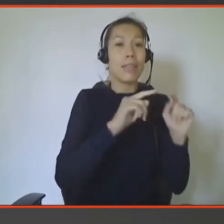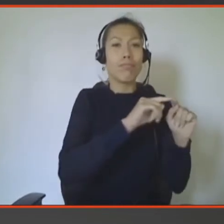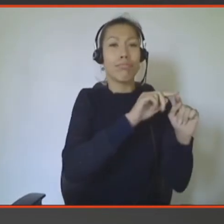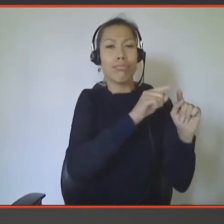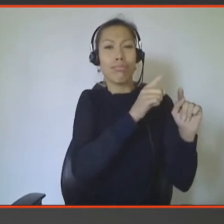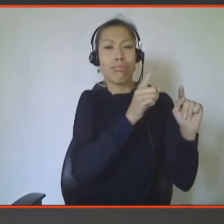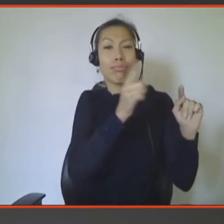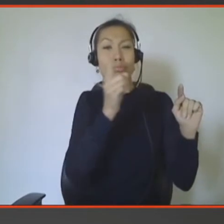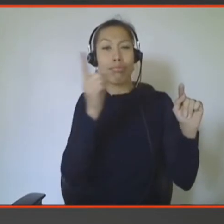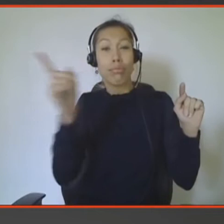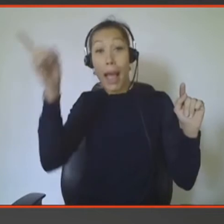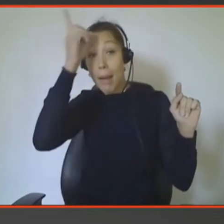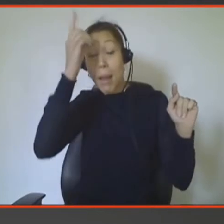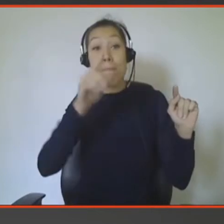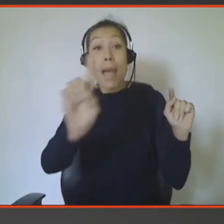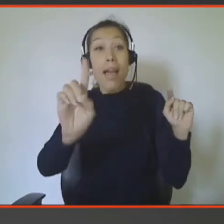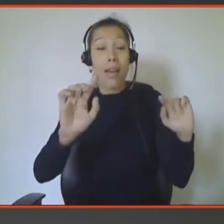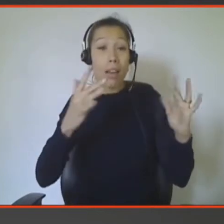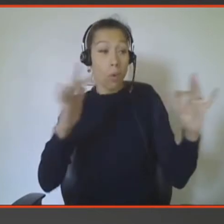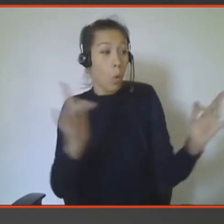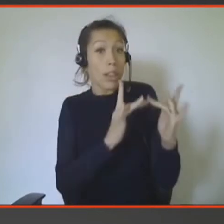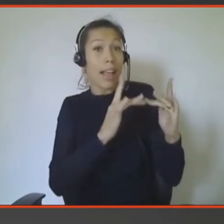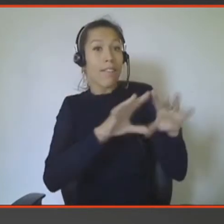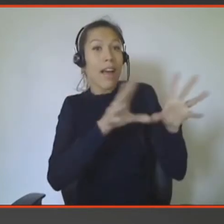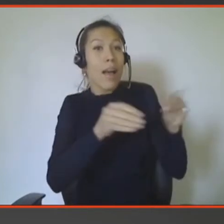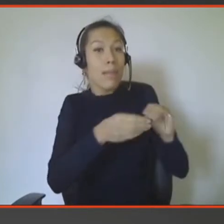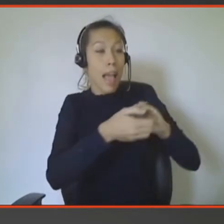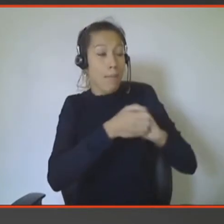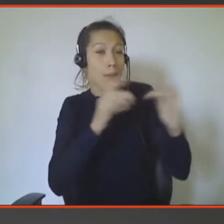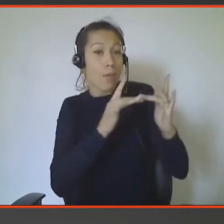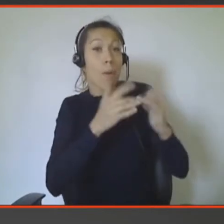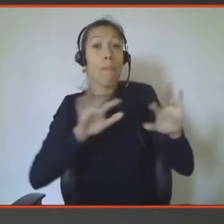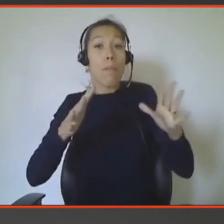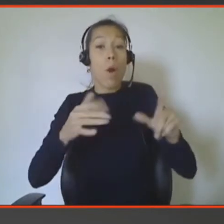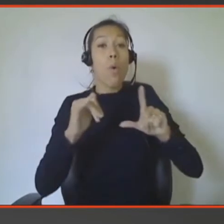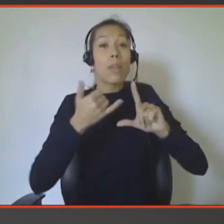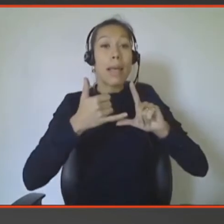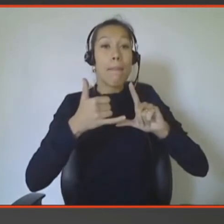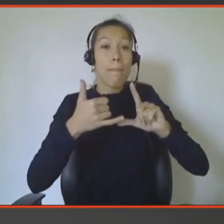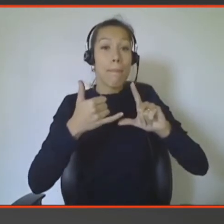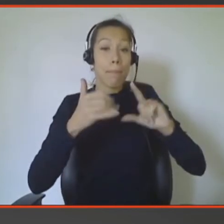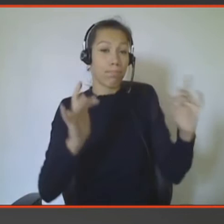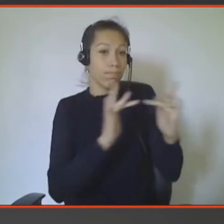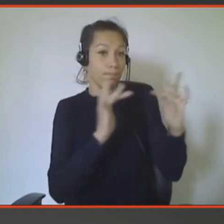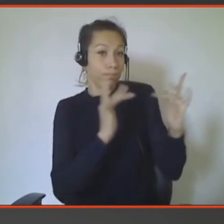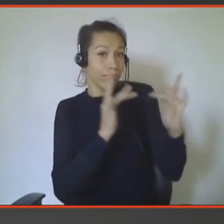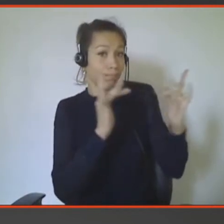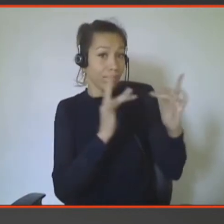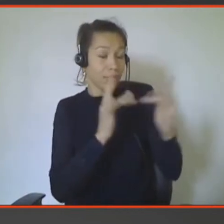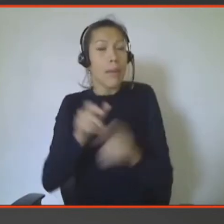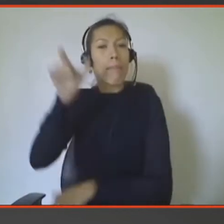contact avec ses proches via WhatsApp. Et la journaliste interrogeant la famille, etc., a commencé à comprendre que l'un des